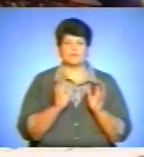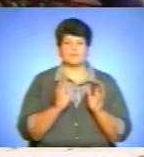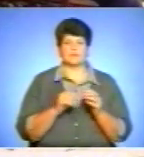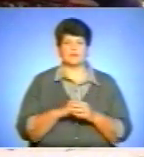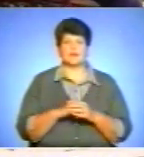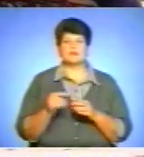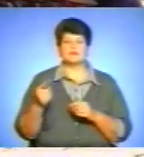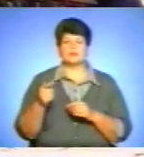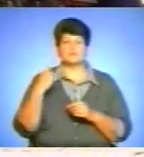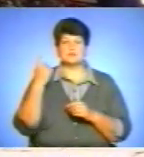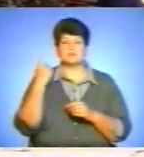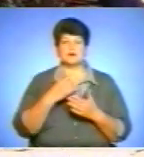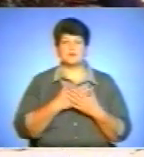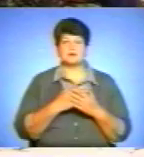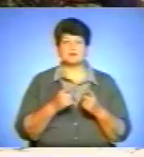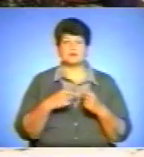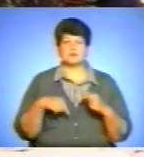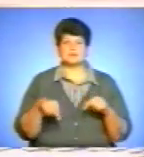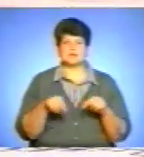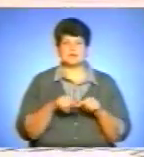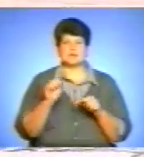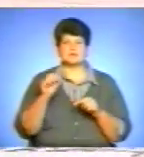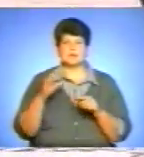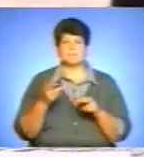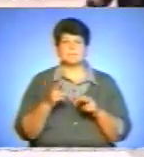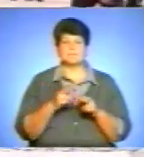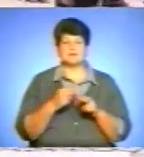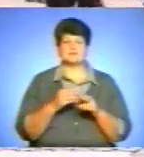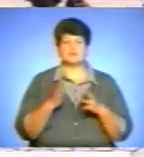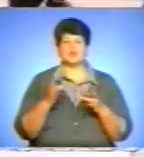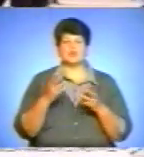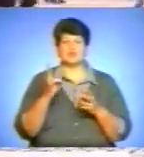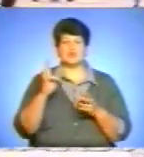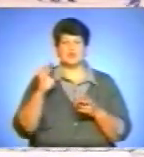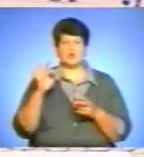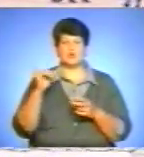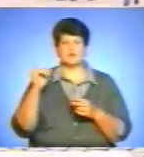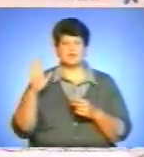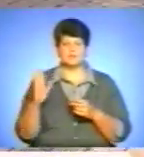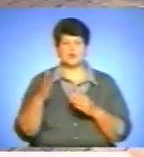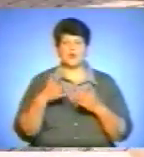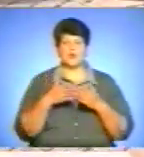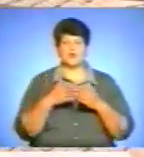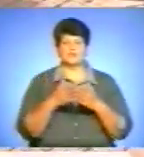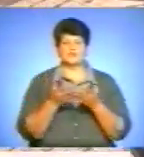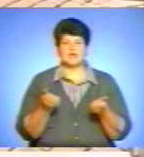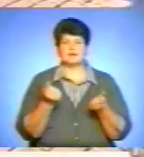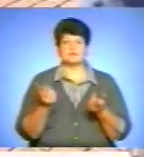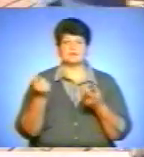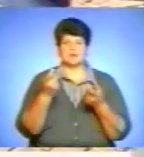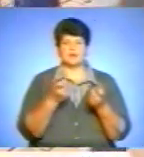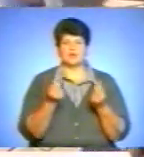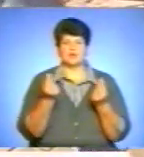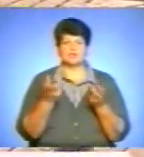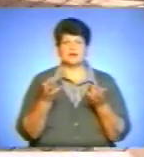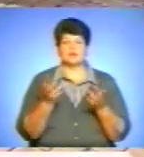Тернопільська обласна громадська організація Асоціація безпритульних тварин НОЄ в Ковчех залучає громадські кошти на утримання безпритульних